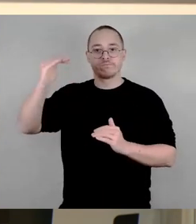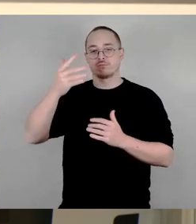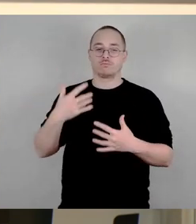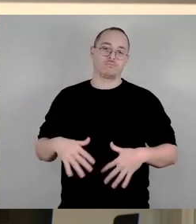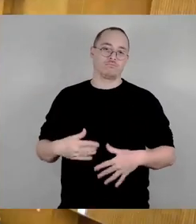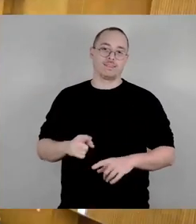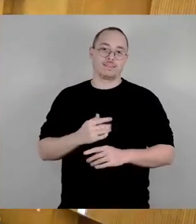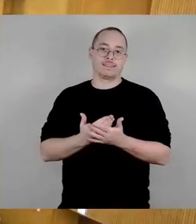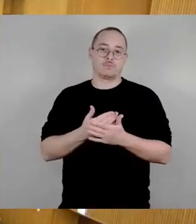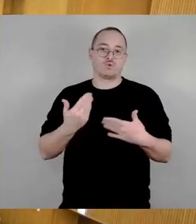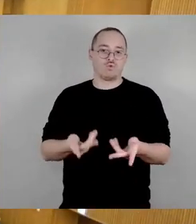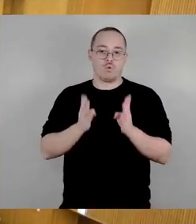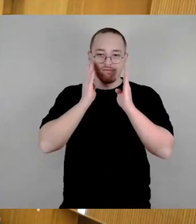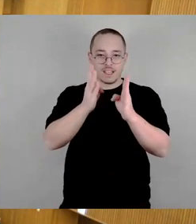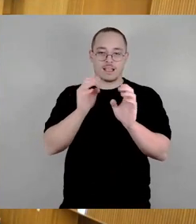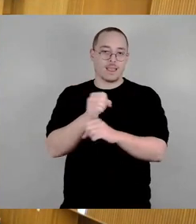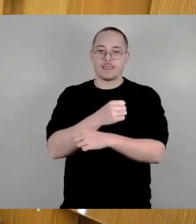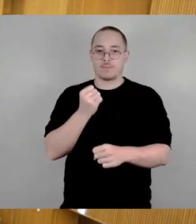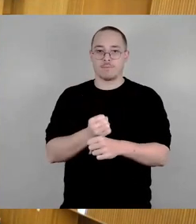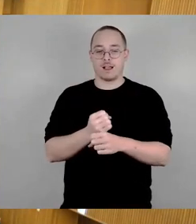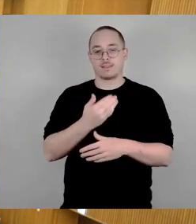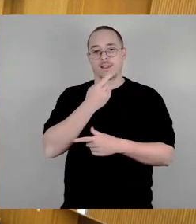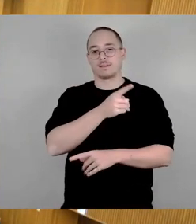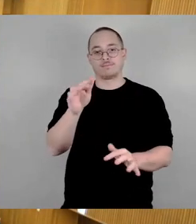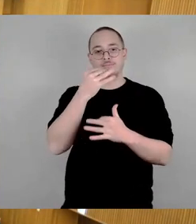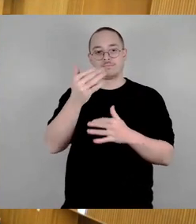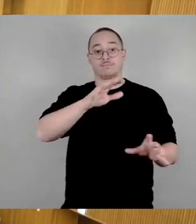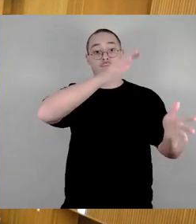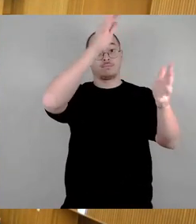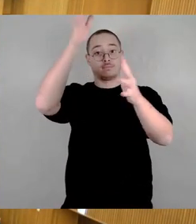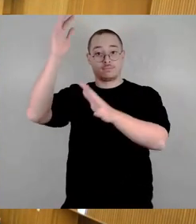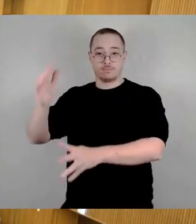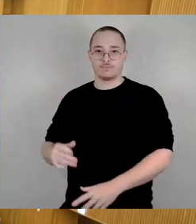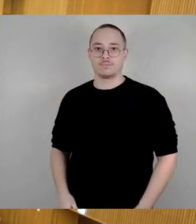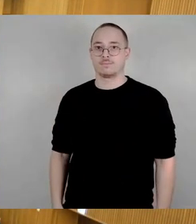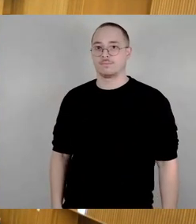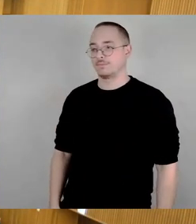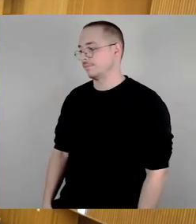So, jetzt wäre die Möglichkeit, den Ergänzungsantrag einzubringen. Herr Dr. Schulte-Wissemann.